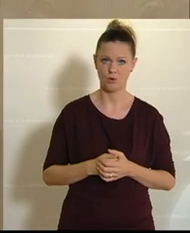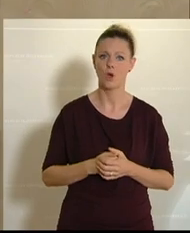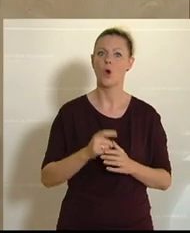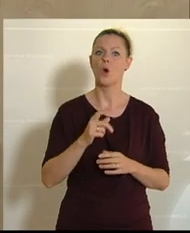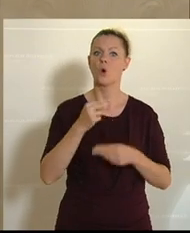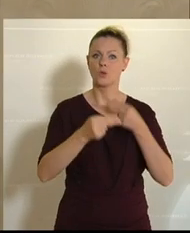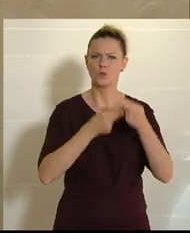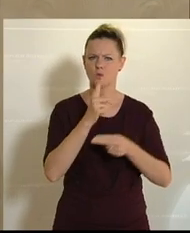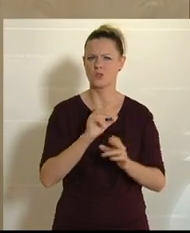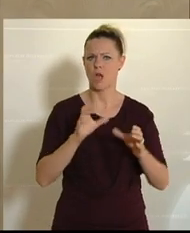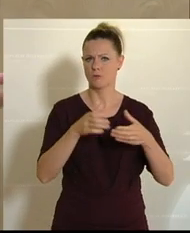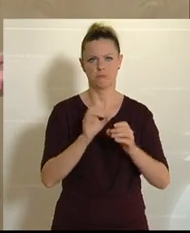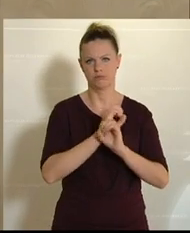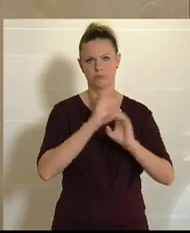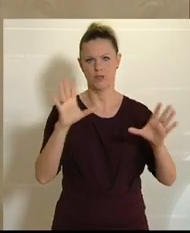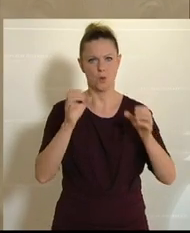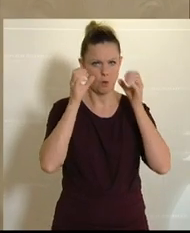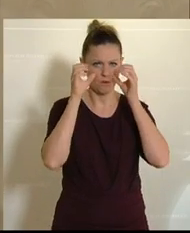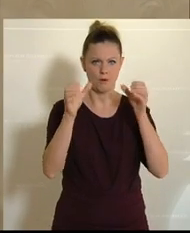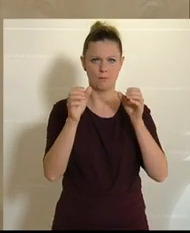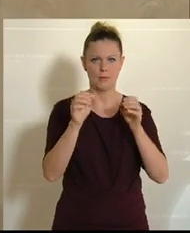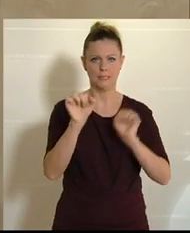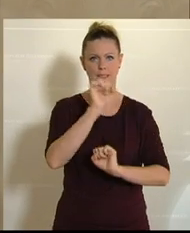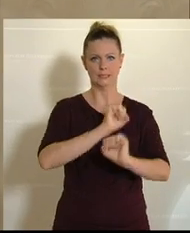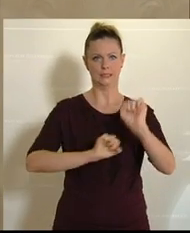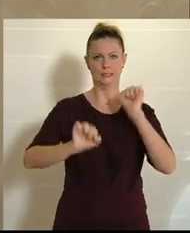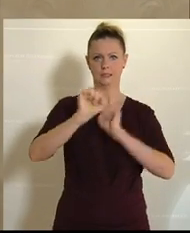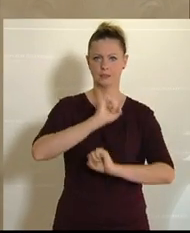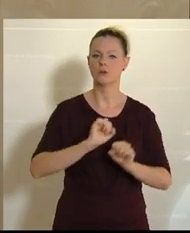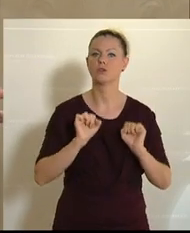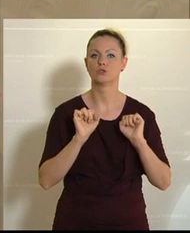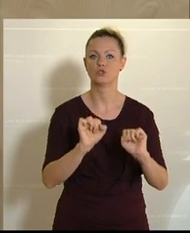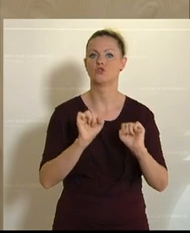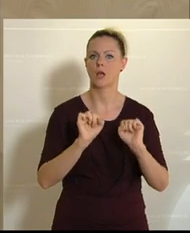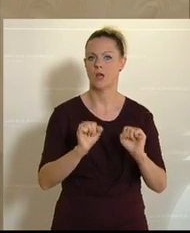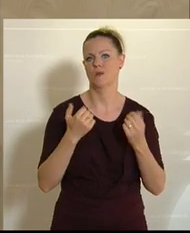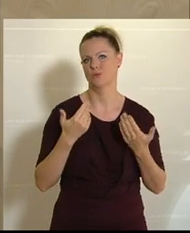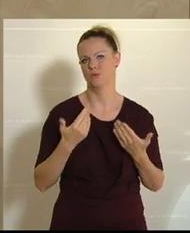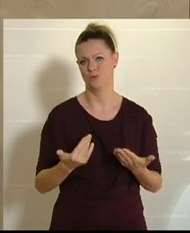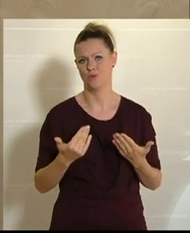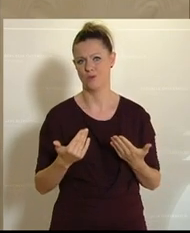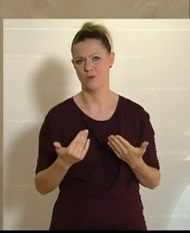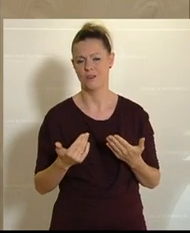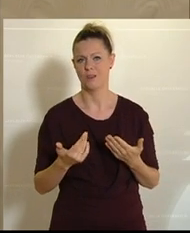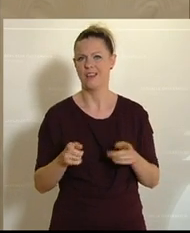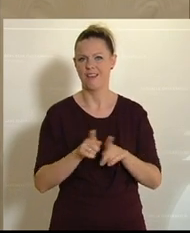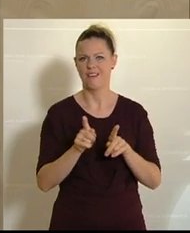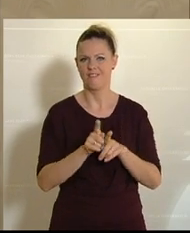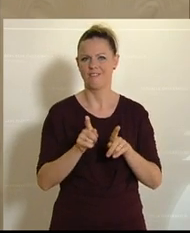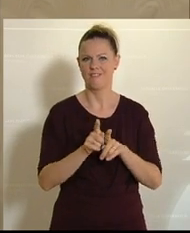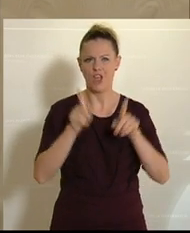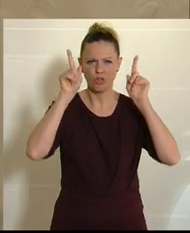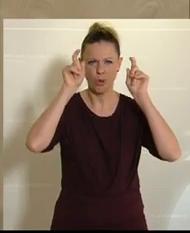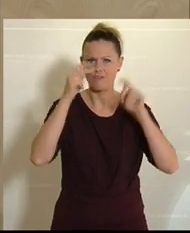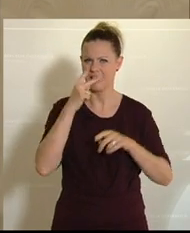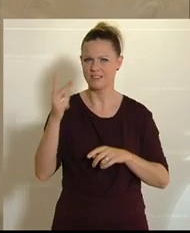eindeutige. Die ÖVP scheut wie immer, wie der Teufel das Weihwasser,